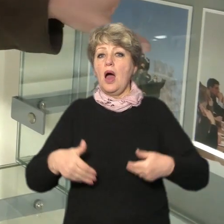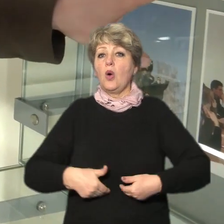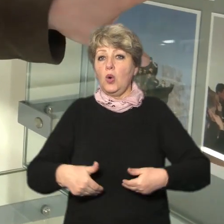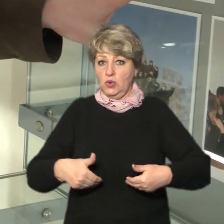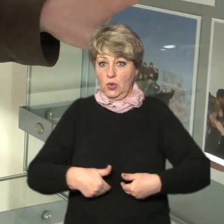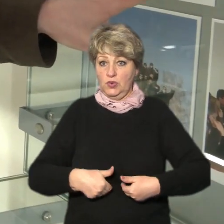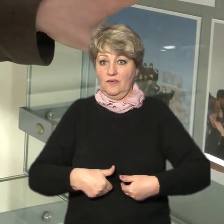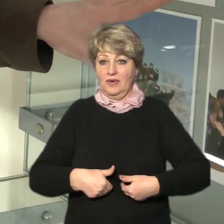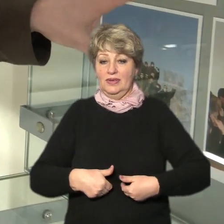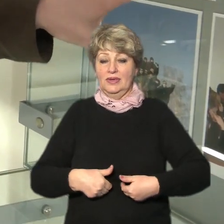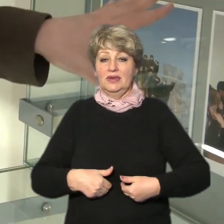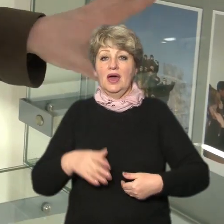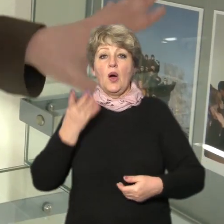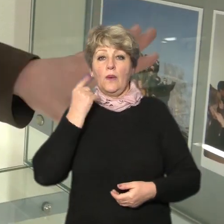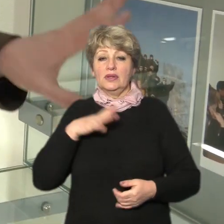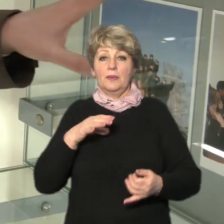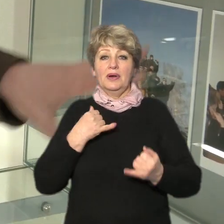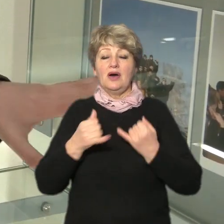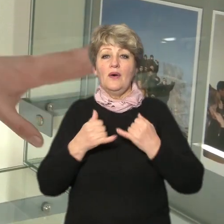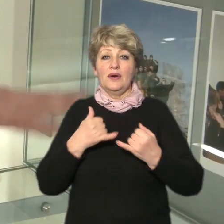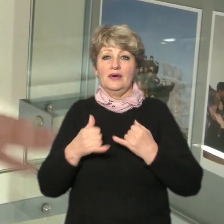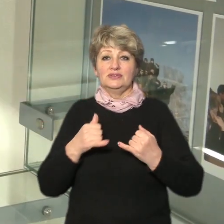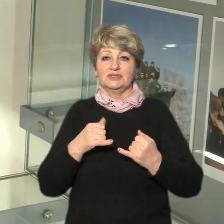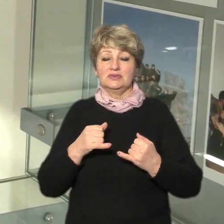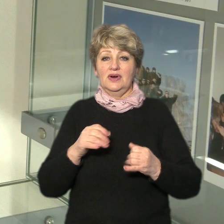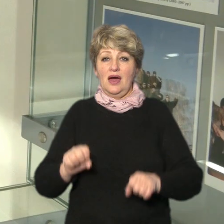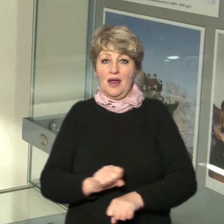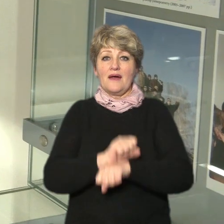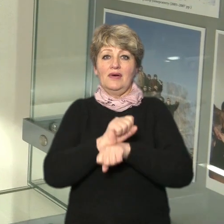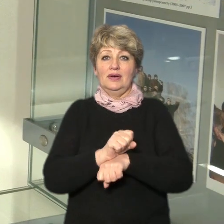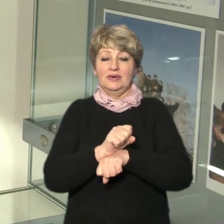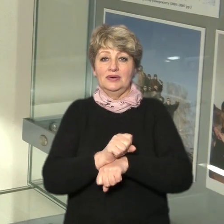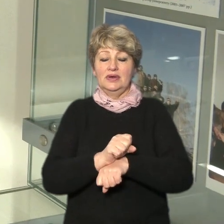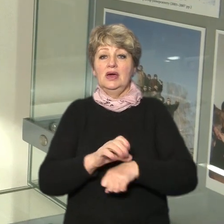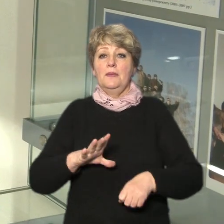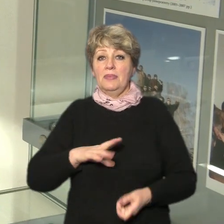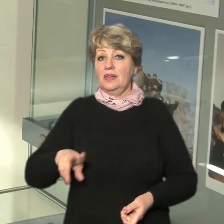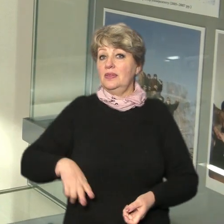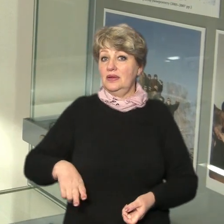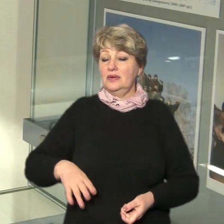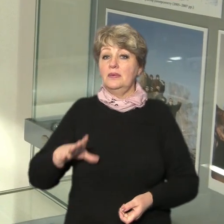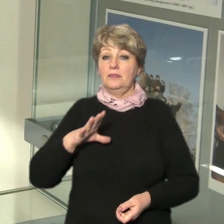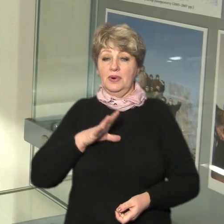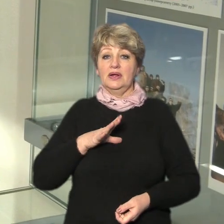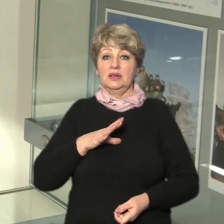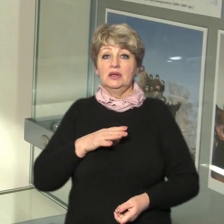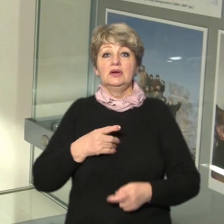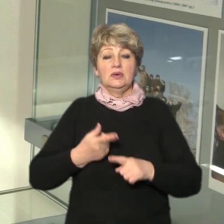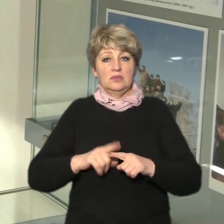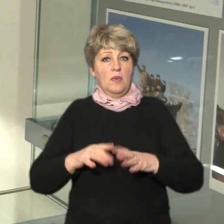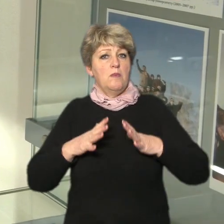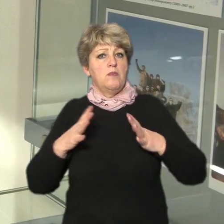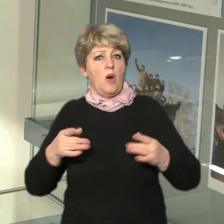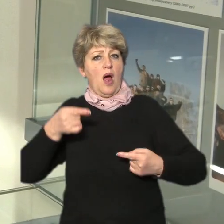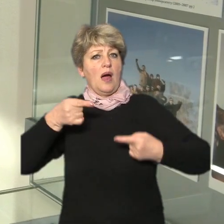перемоги помаранчевої революції у ладуванні за відставку тодішнього ректора Кузьмінського ось як він був тут достатньо прихильник не